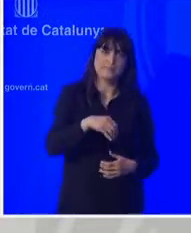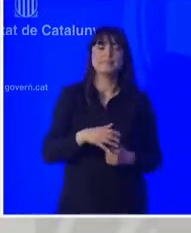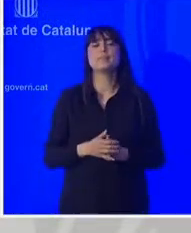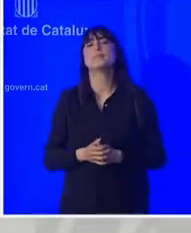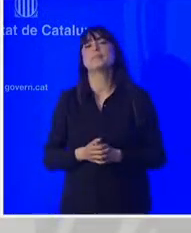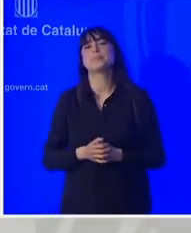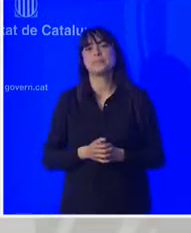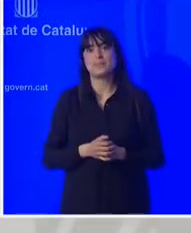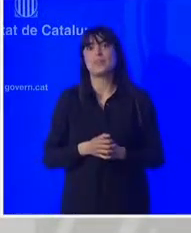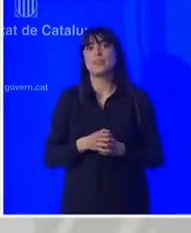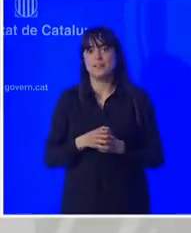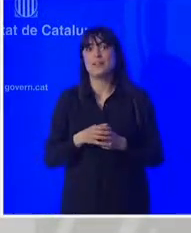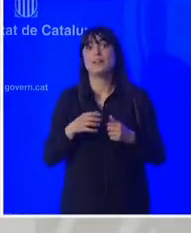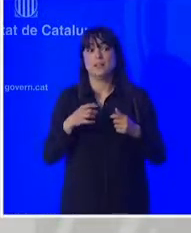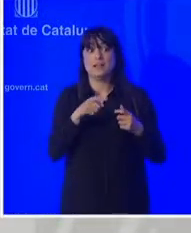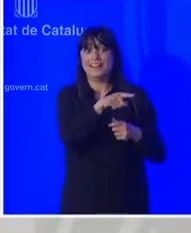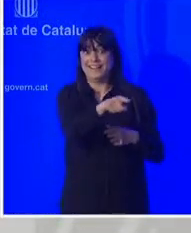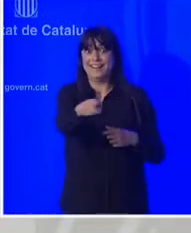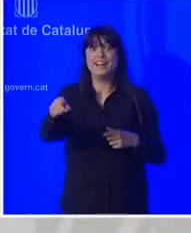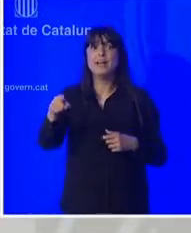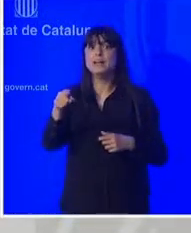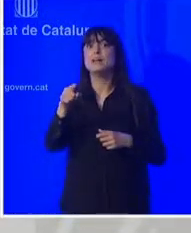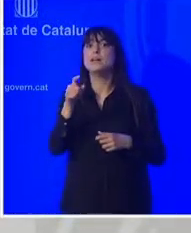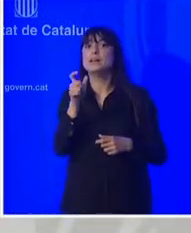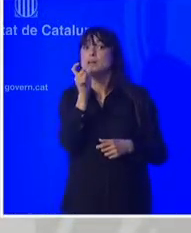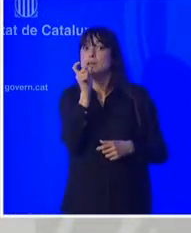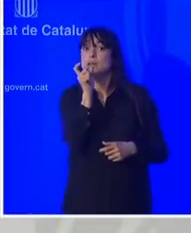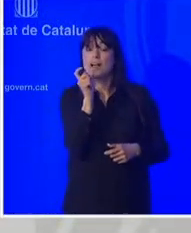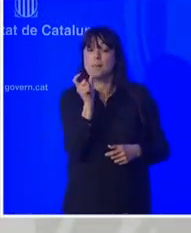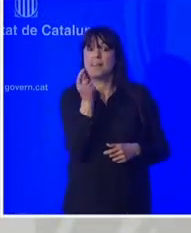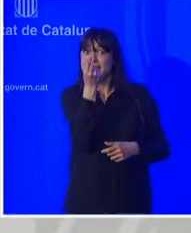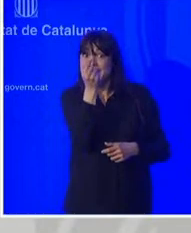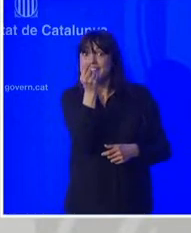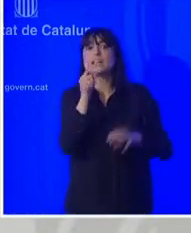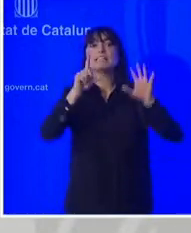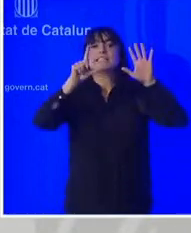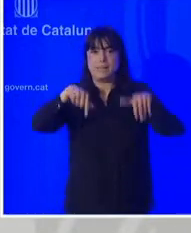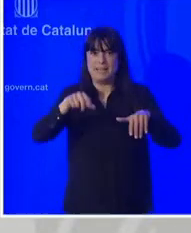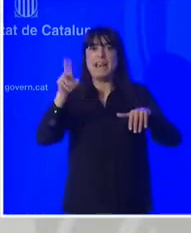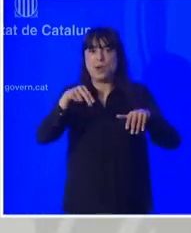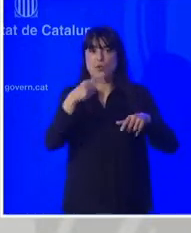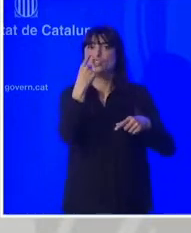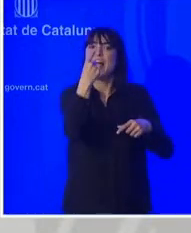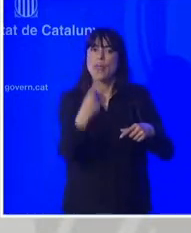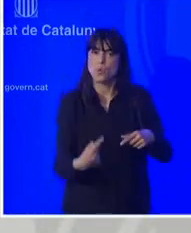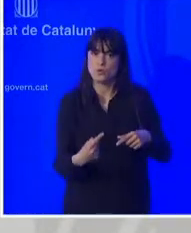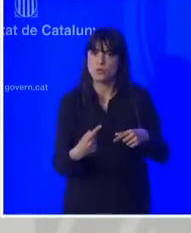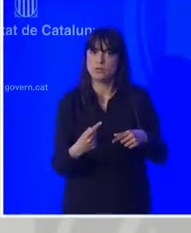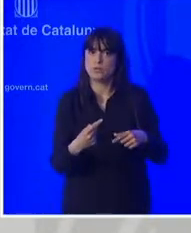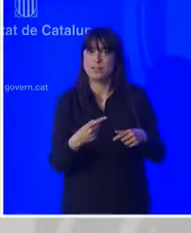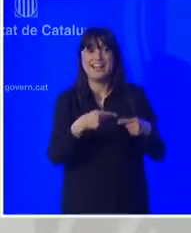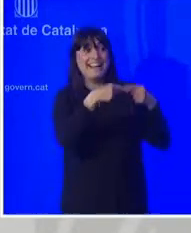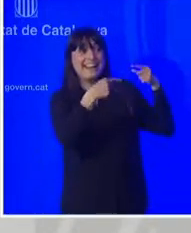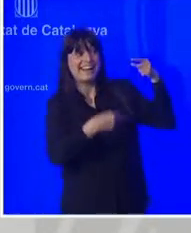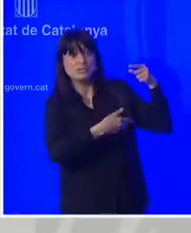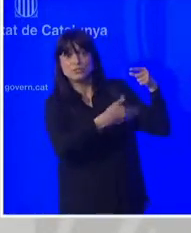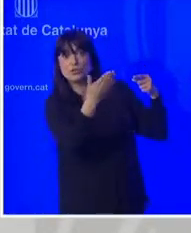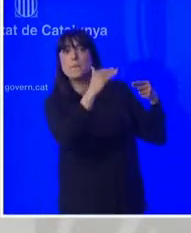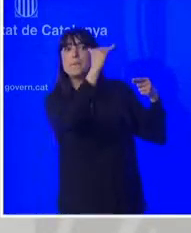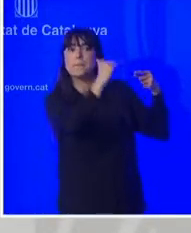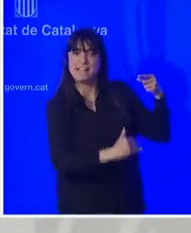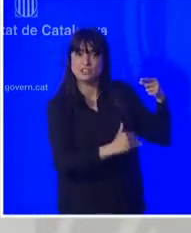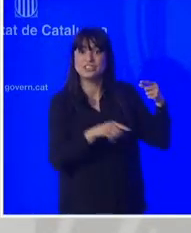.000 euros, és superior a la resta de beneficiaris d'aquesta línia d'ajuts, ja que els establiments de restauració dels centres